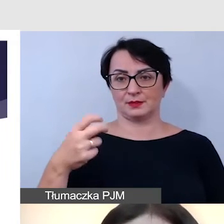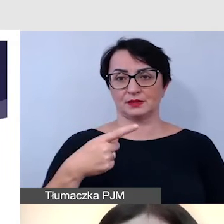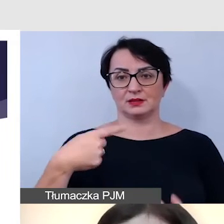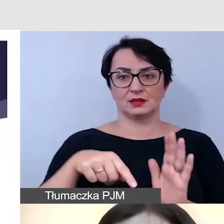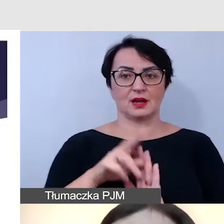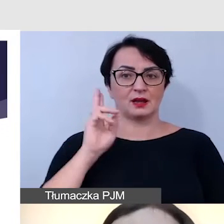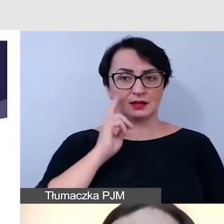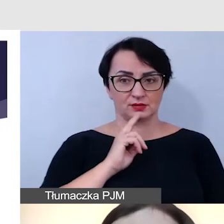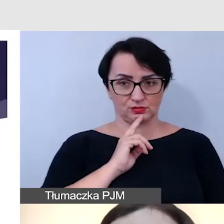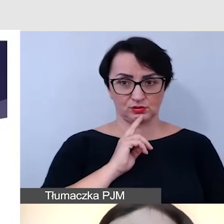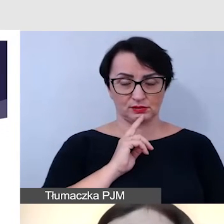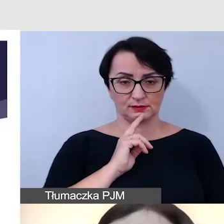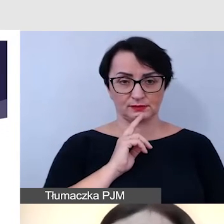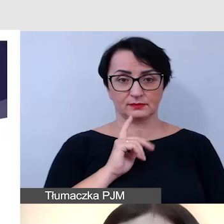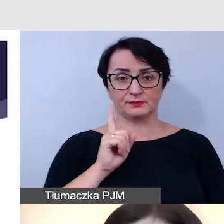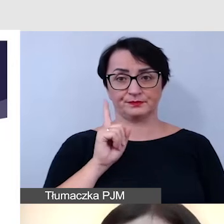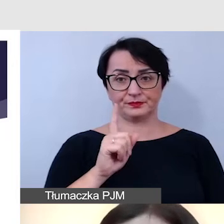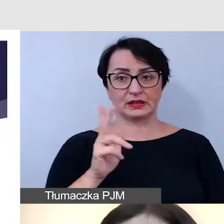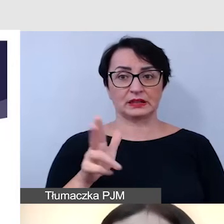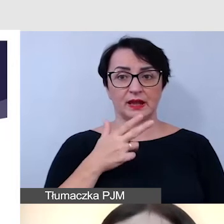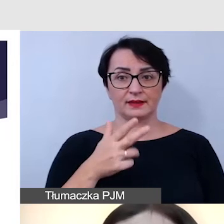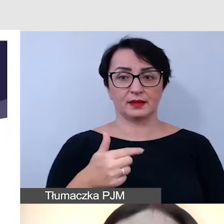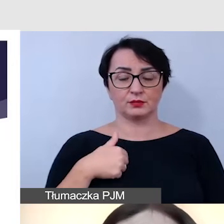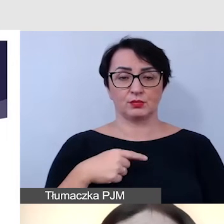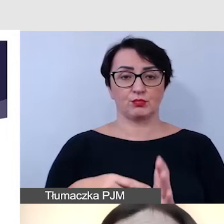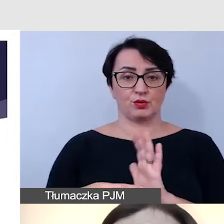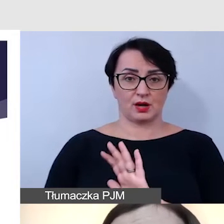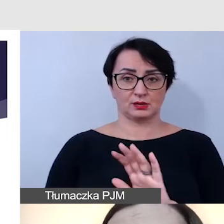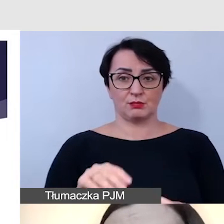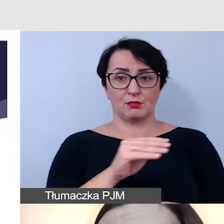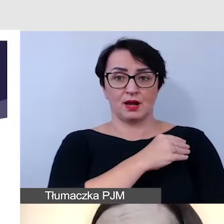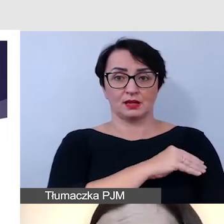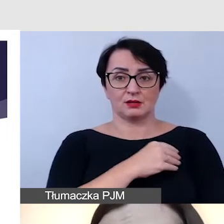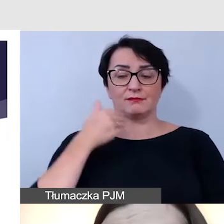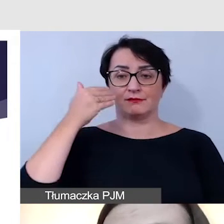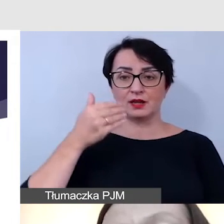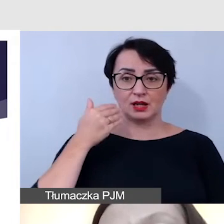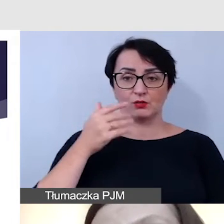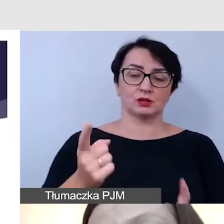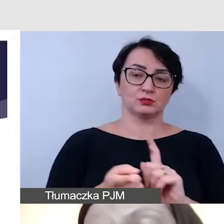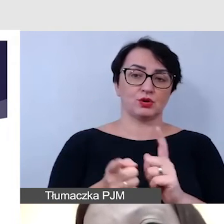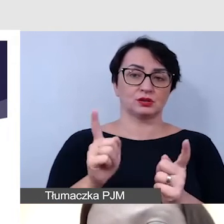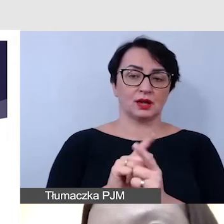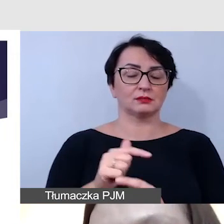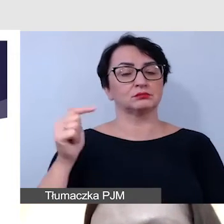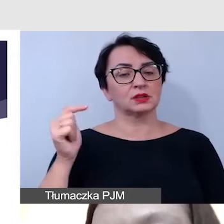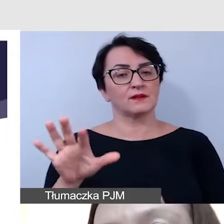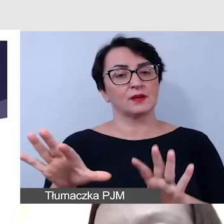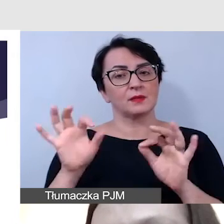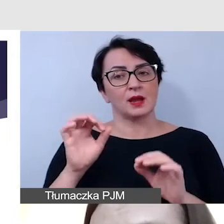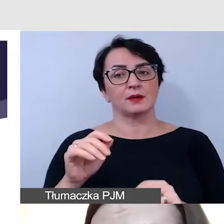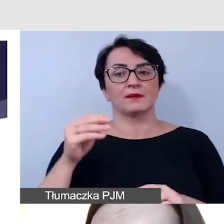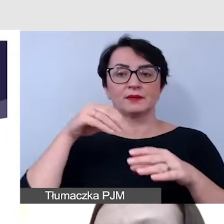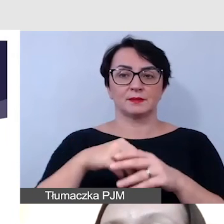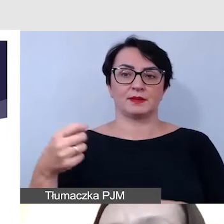niesłyszących, a kiedy pokazujemy takie materiały podczas naszego wykładu czy spotkania, również wybieramy wersję